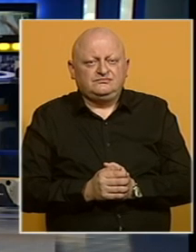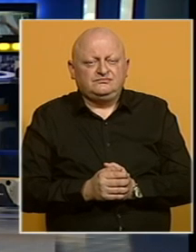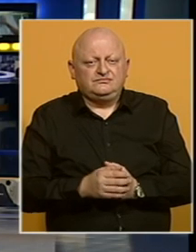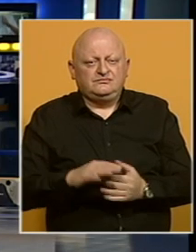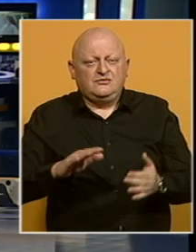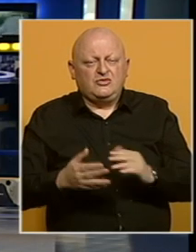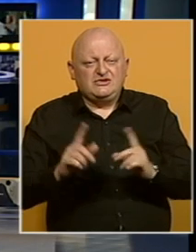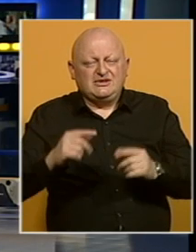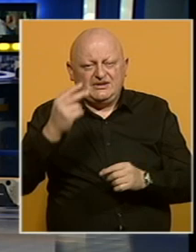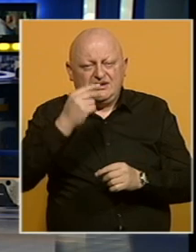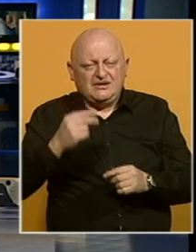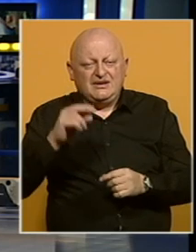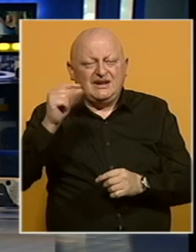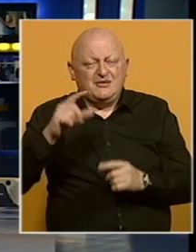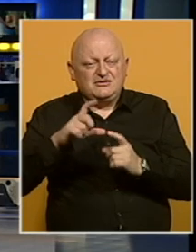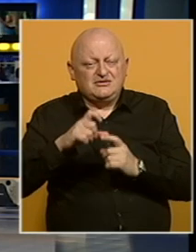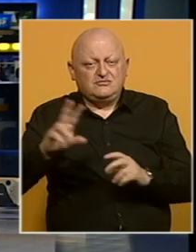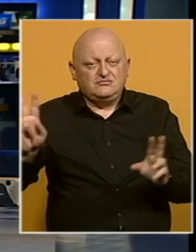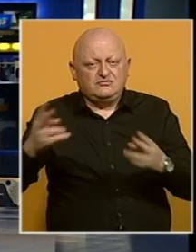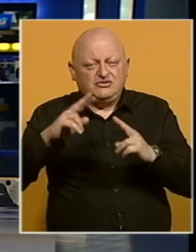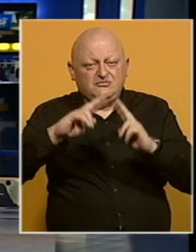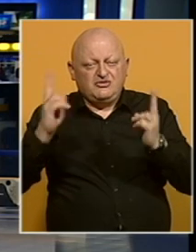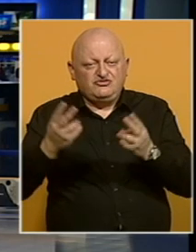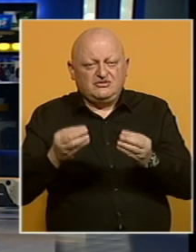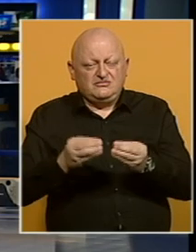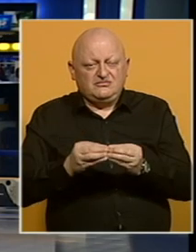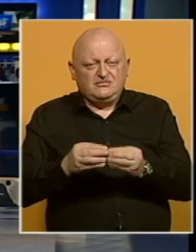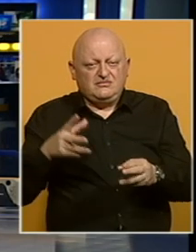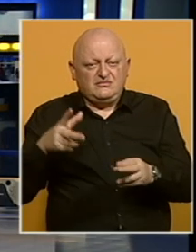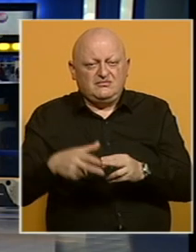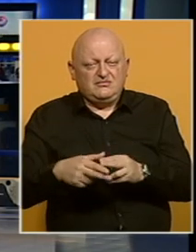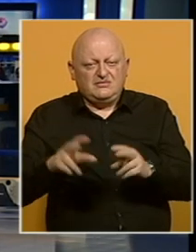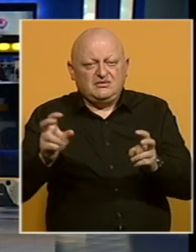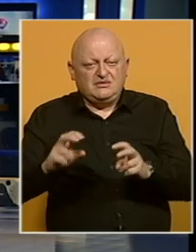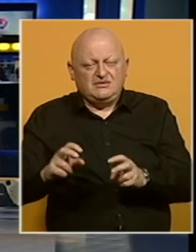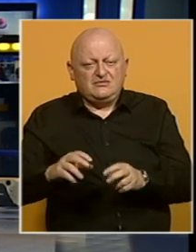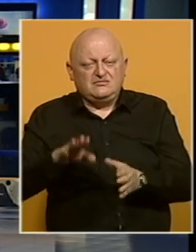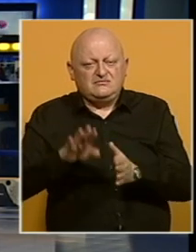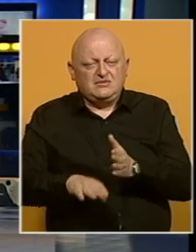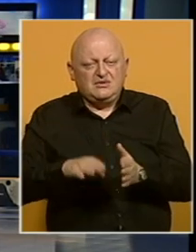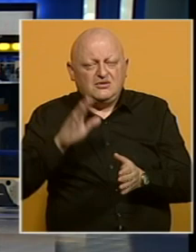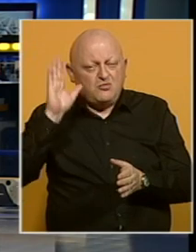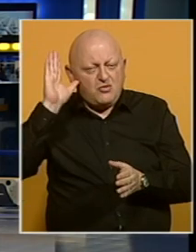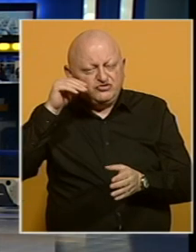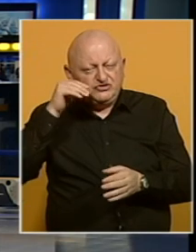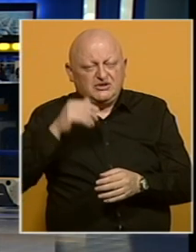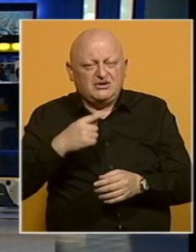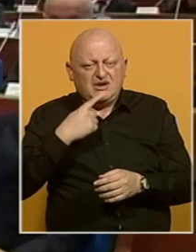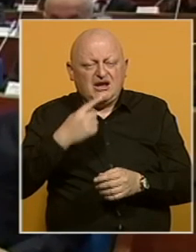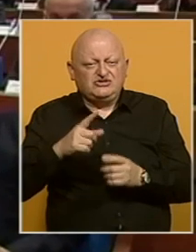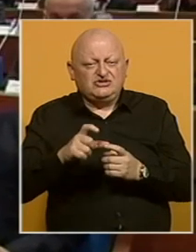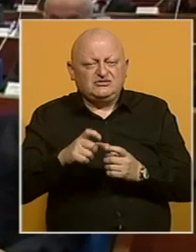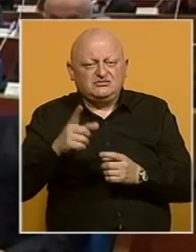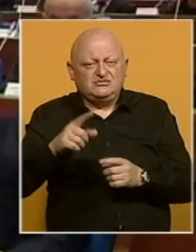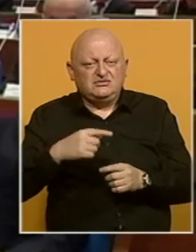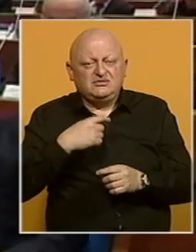Potprijesednik Republike Srpske Rami Salkić pozvao je Međunarodnu zajednicu da prekine sistemsku diskriminaciju Bošnjaka. Salkić navodi